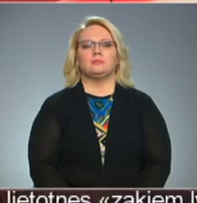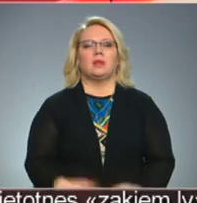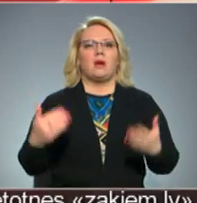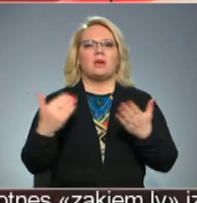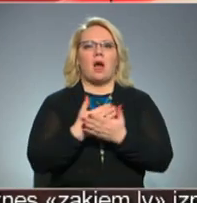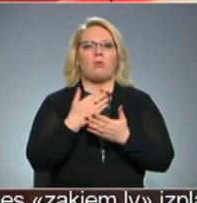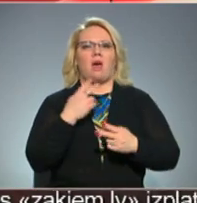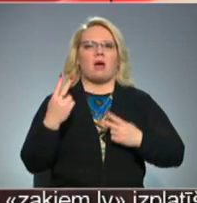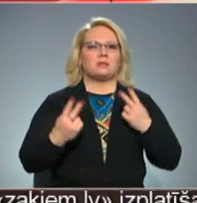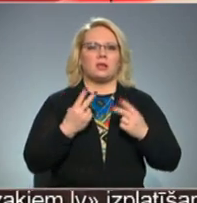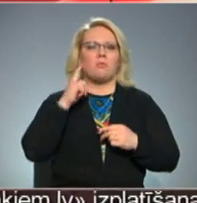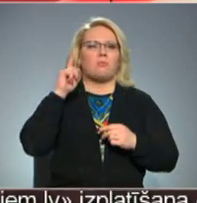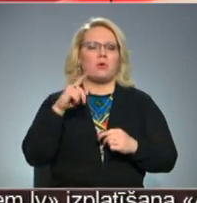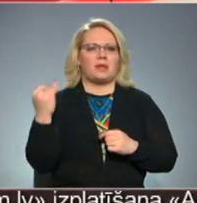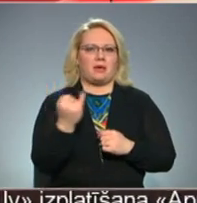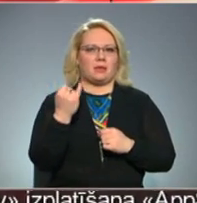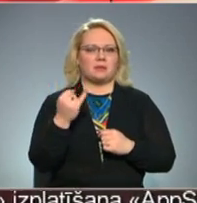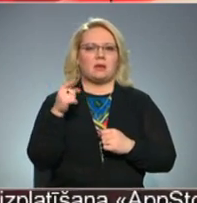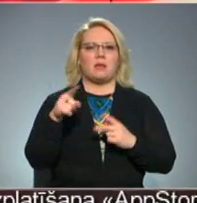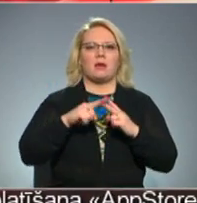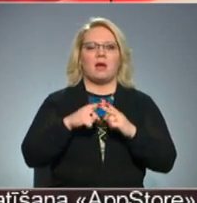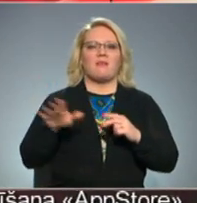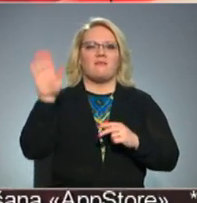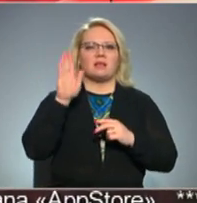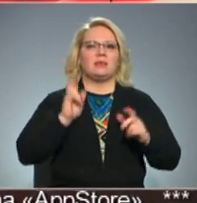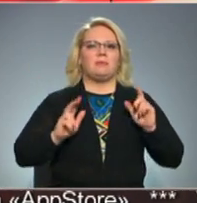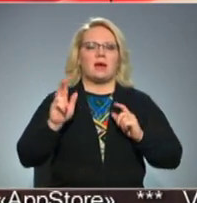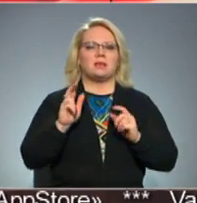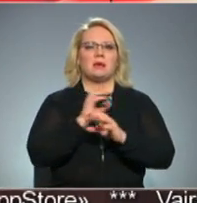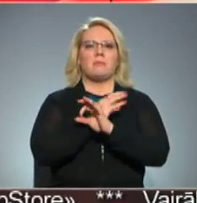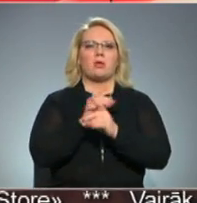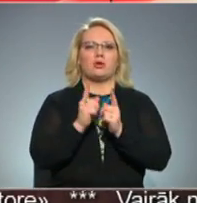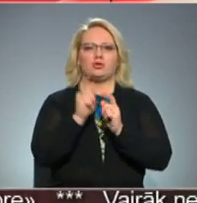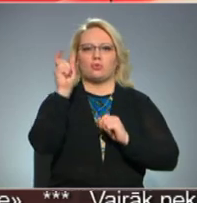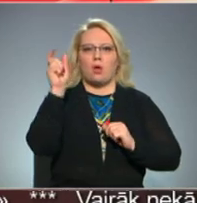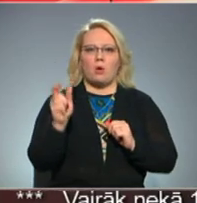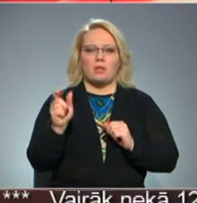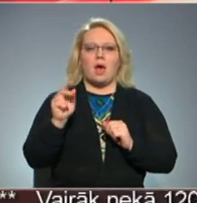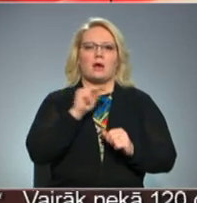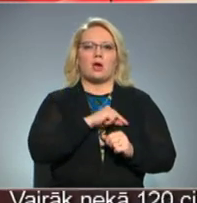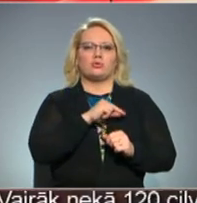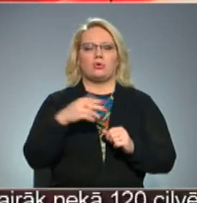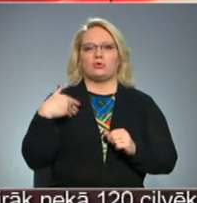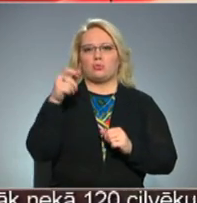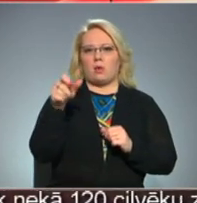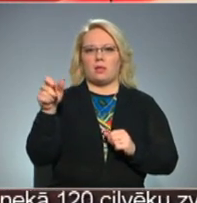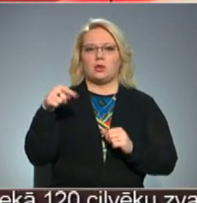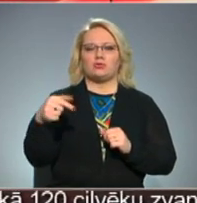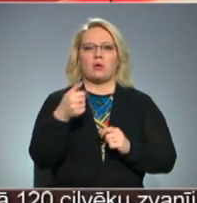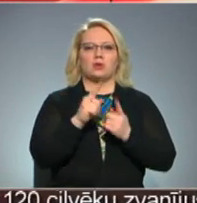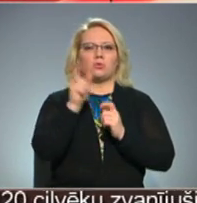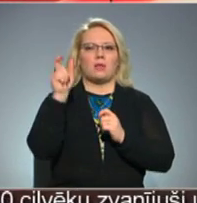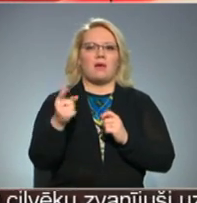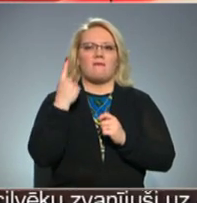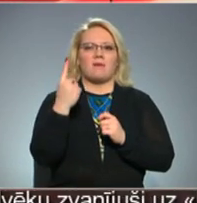Jauna azartiska un protie interesē tā Jelgās valsts ģimnāzijas bioloģijas skolotāja Lieni Sabuli rakstro skolāri. Šogad skolotāja ir